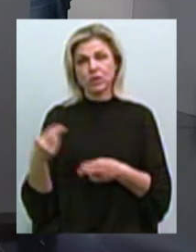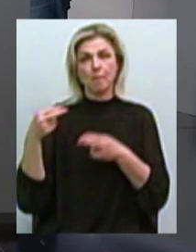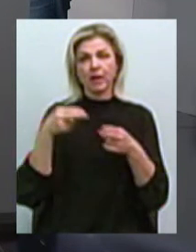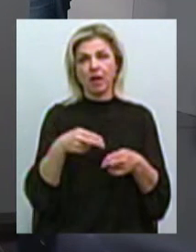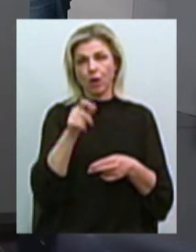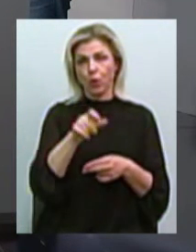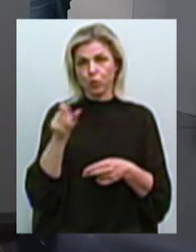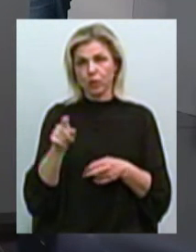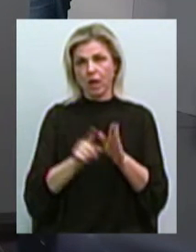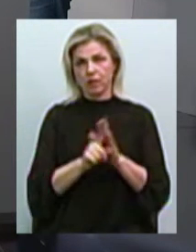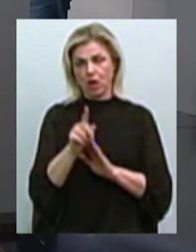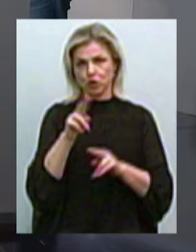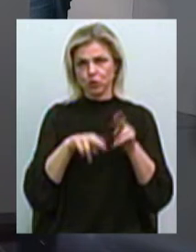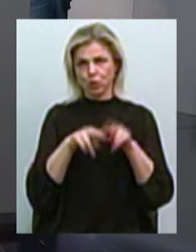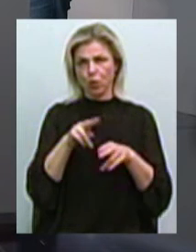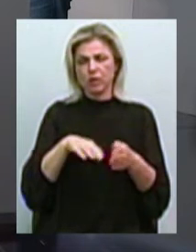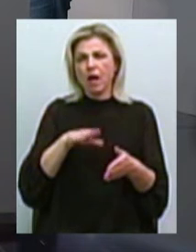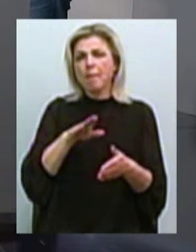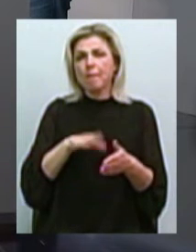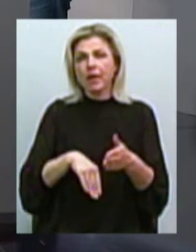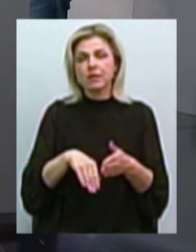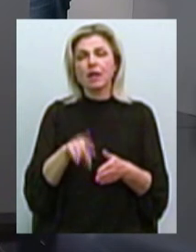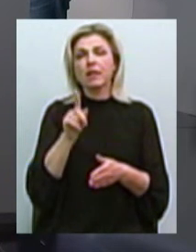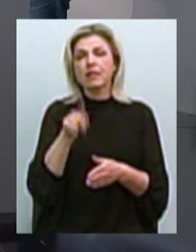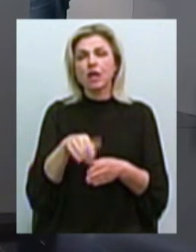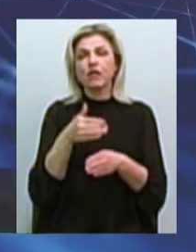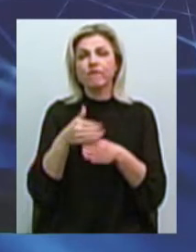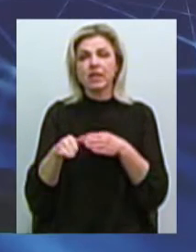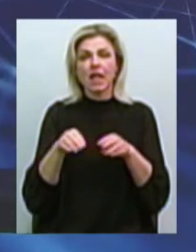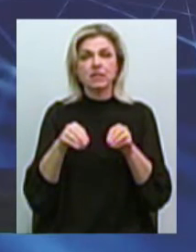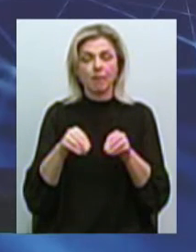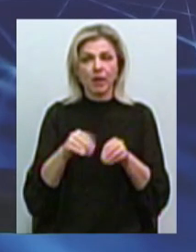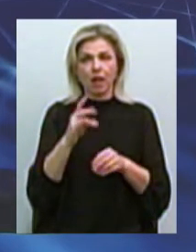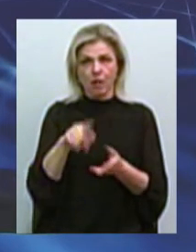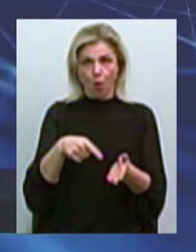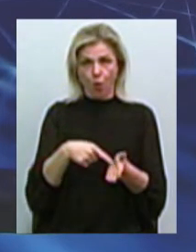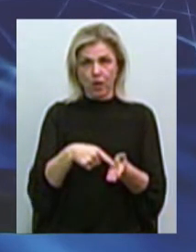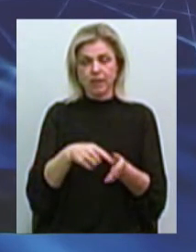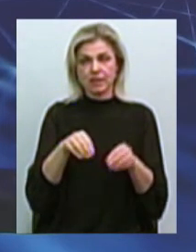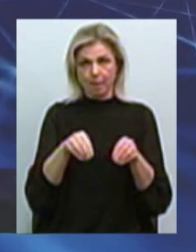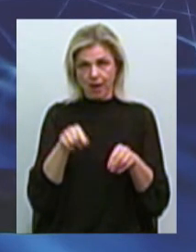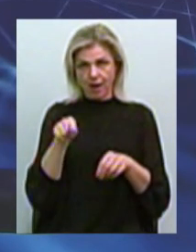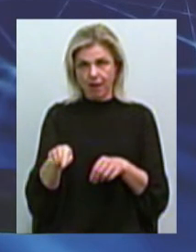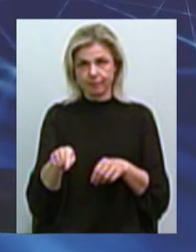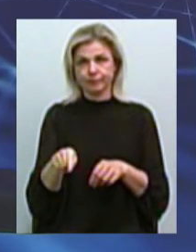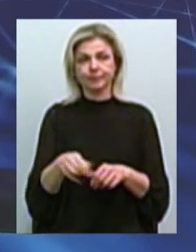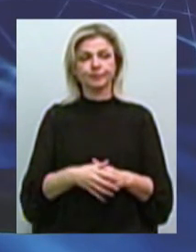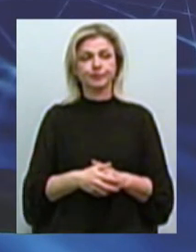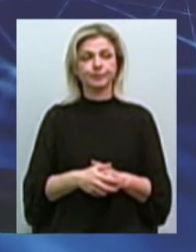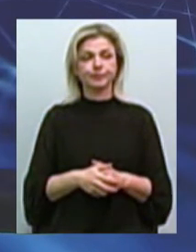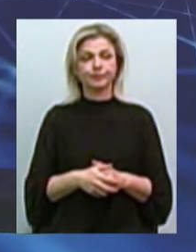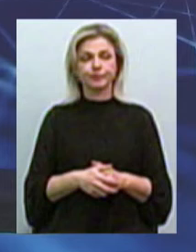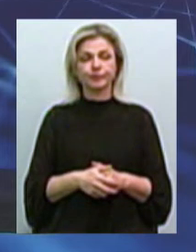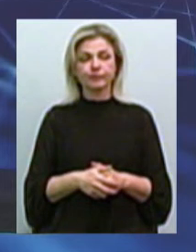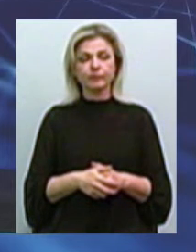начали строить. Без документик? Вообще, даже без выделения земли, да, то есть на городской земле, как бы,